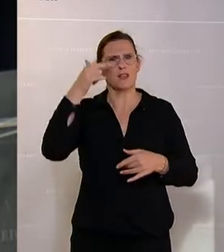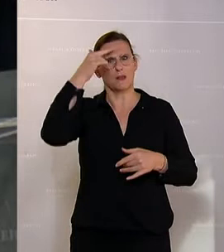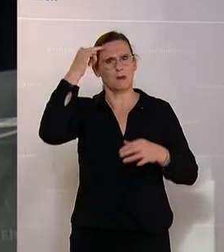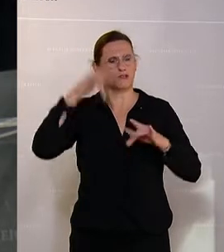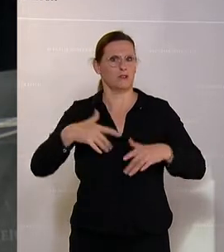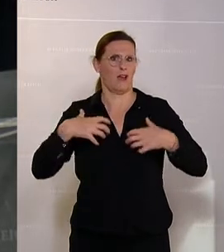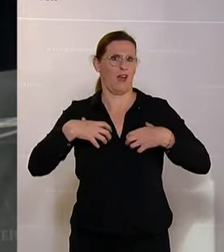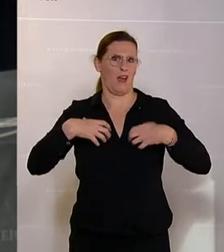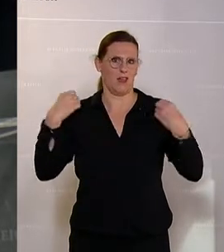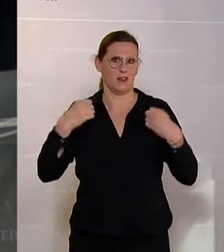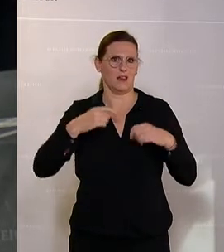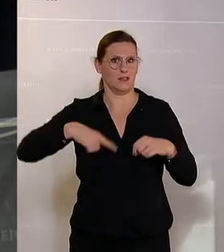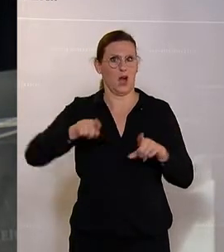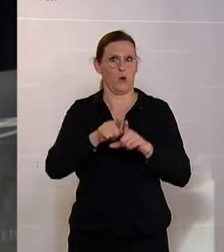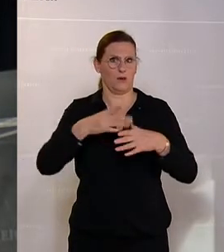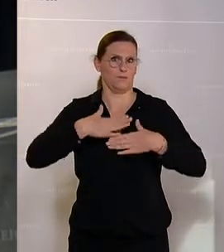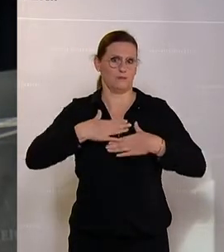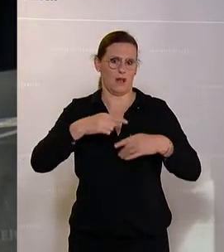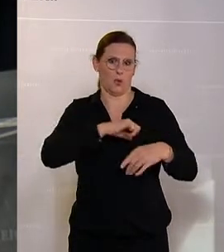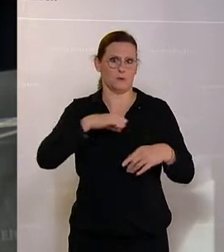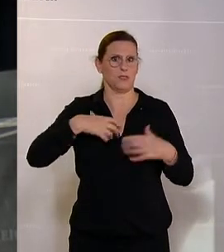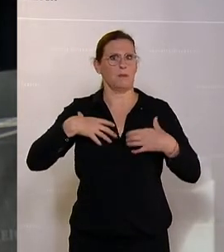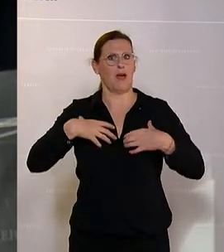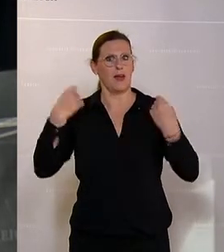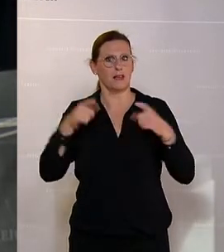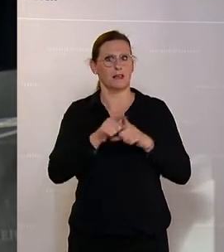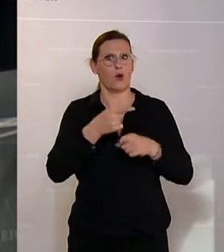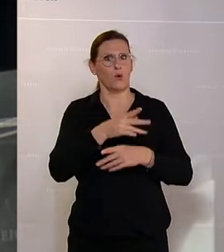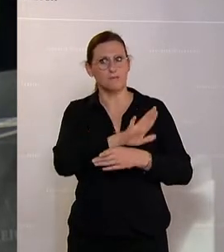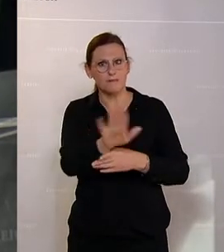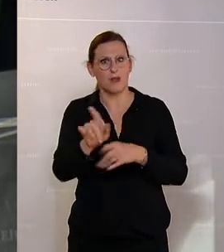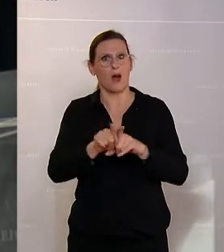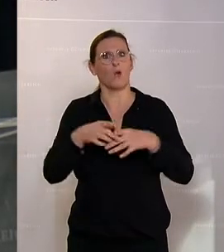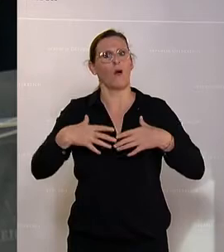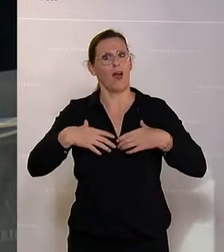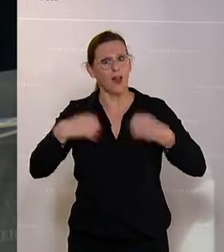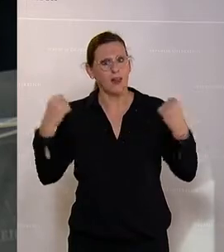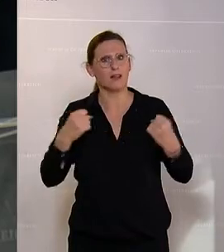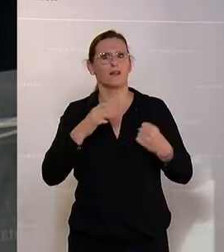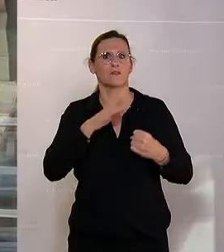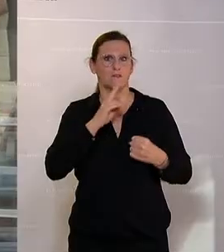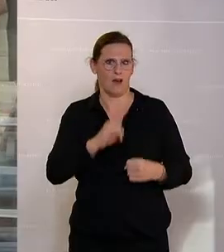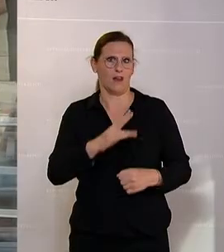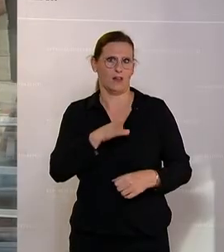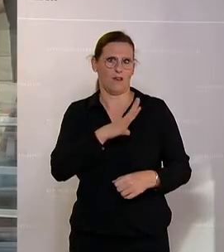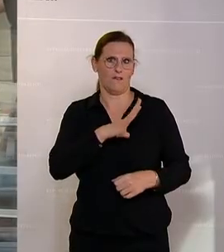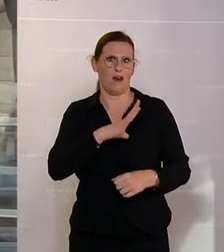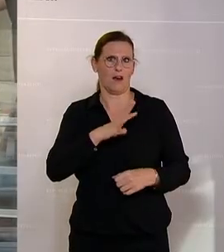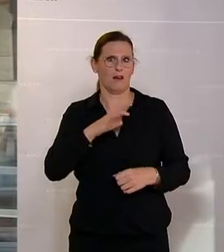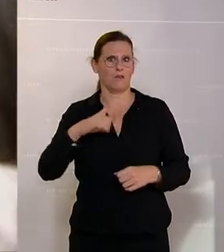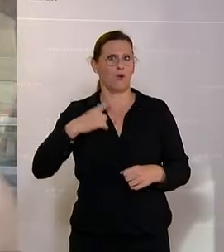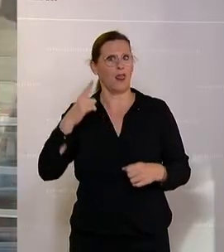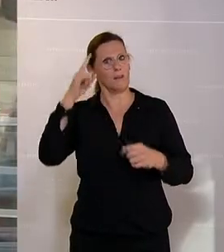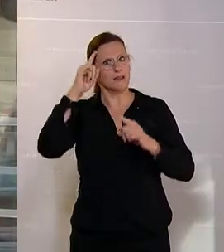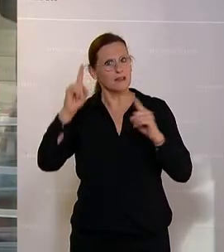unserem Land. Ja, das ärgert auch mich, das ärgert auch Sie und das völlig zu Recht, es ist eine echte Gefahr für die Lebewesen, die